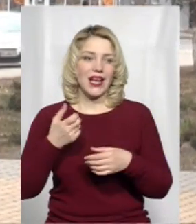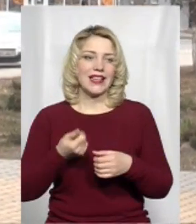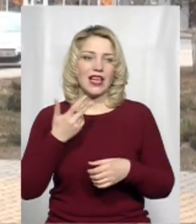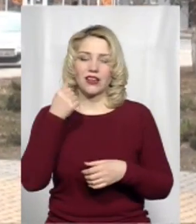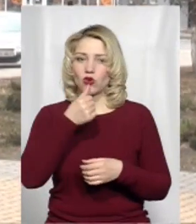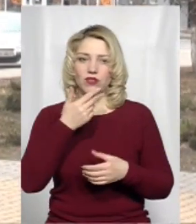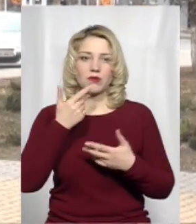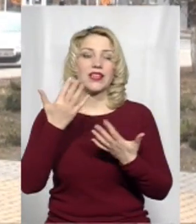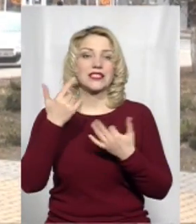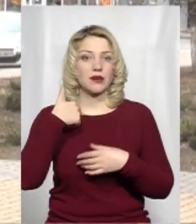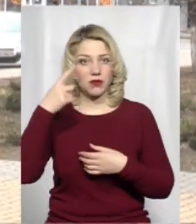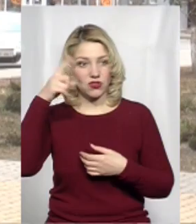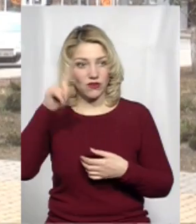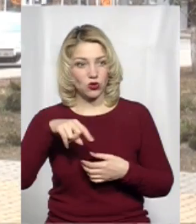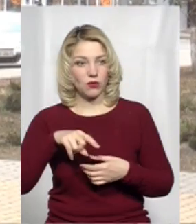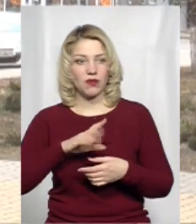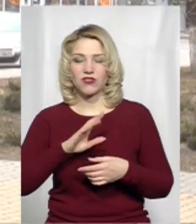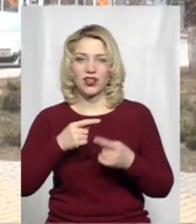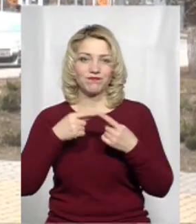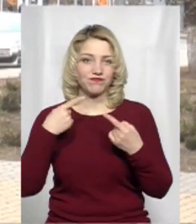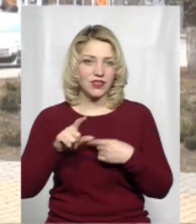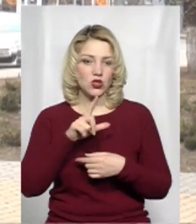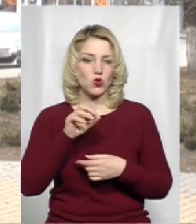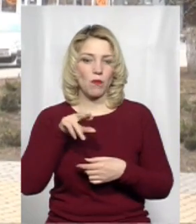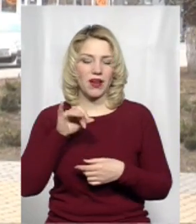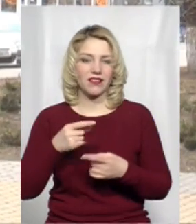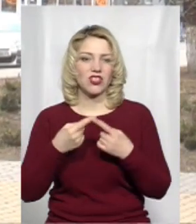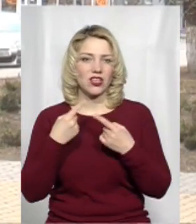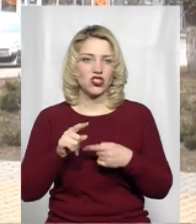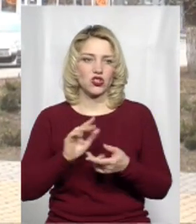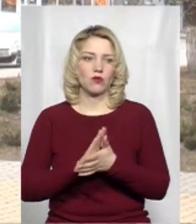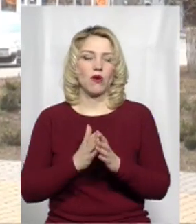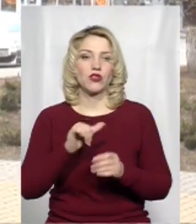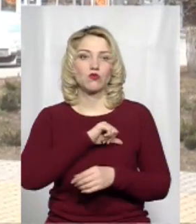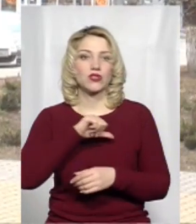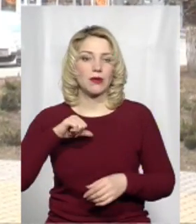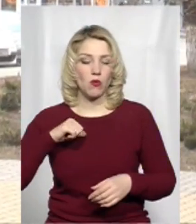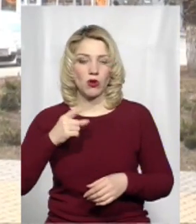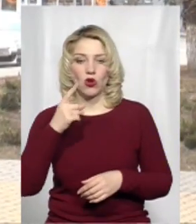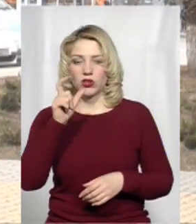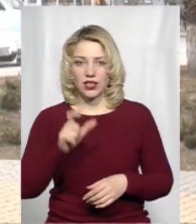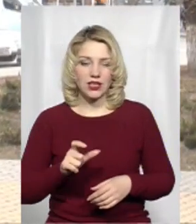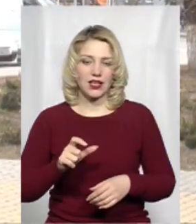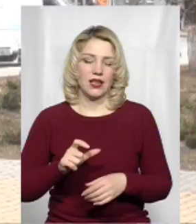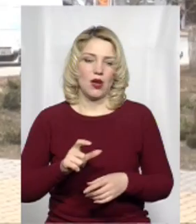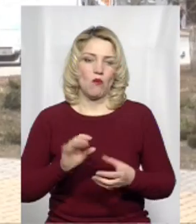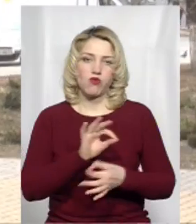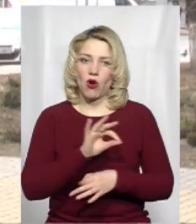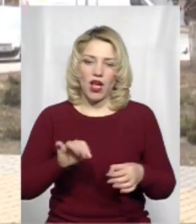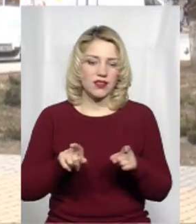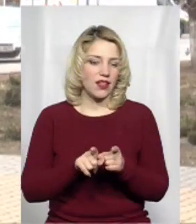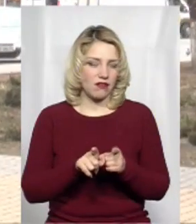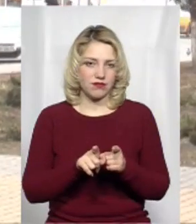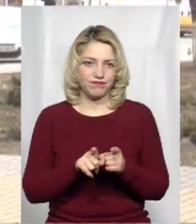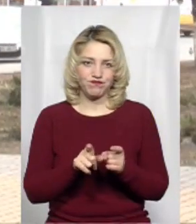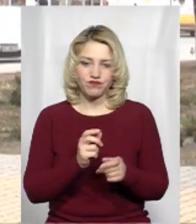наскільки вже мені відомо, як то кажуть, не той зоопарк, не ті умови. Тому що самотужки, такий проект людині потягнути складно. Тому, в